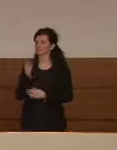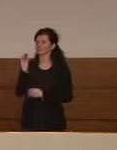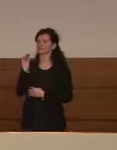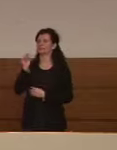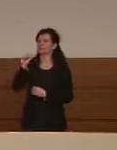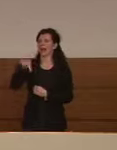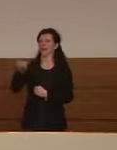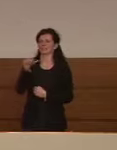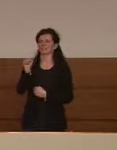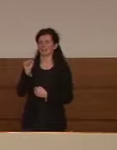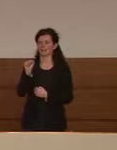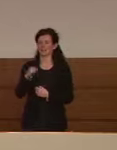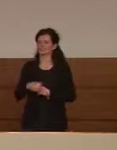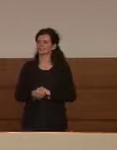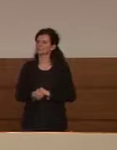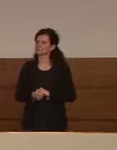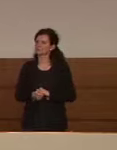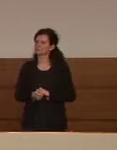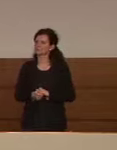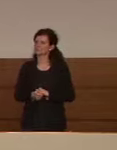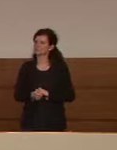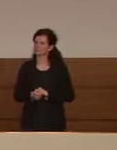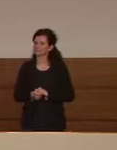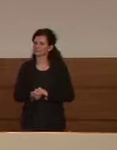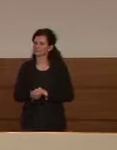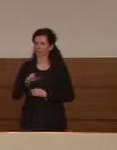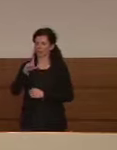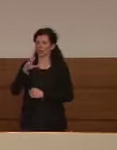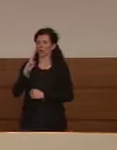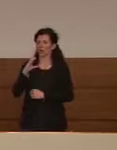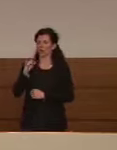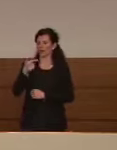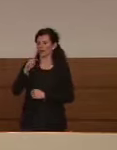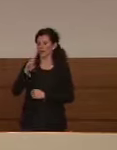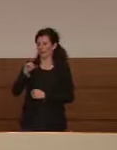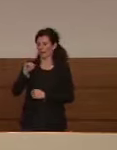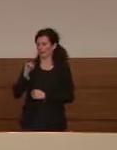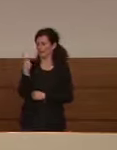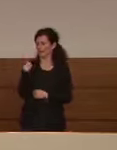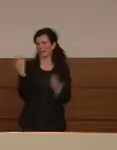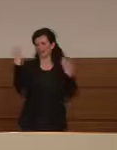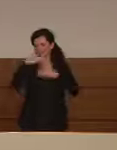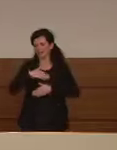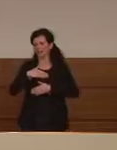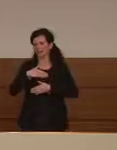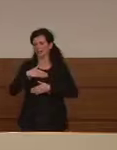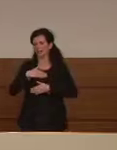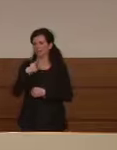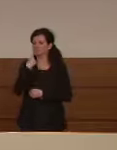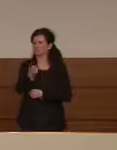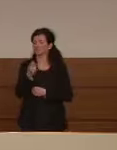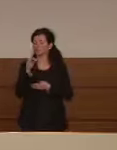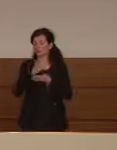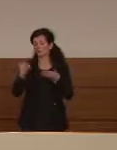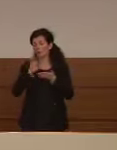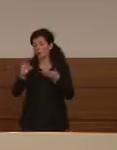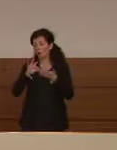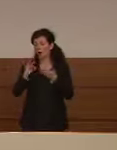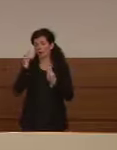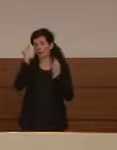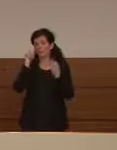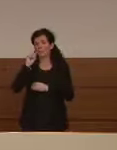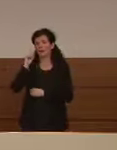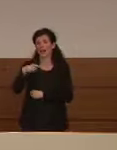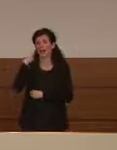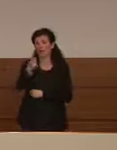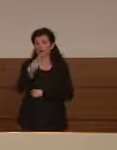'ANSA un paio di domande ieri sera Locatelli ha proposto ha auspicato la ripresa delle scuole direttamente a settembre se